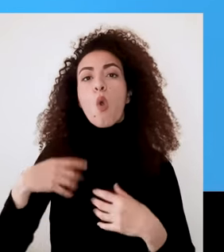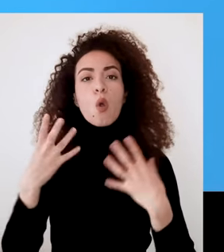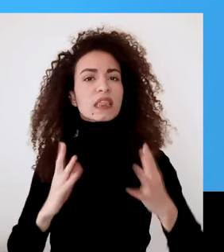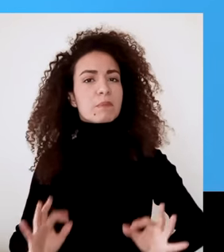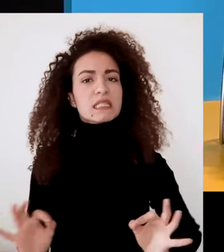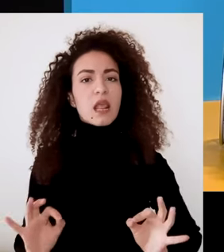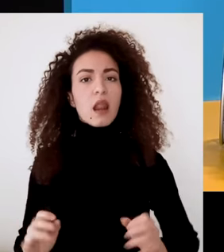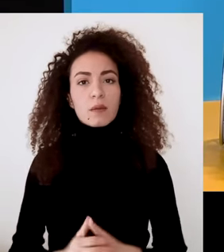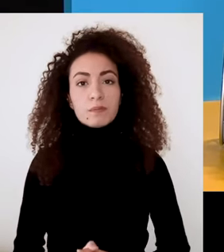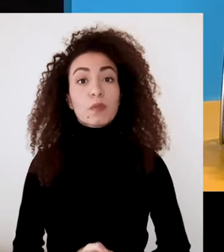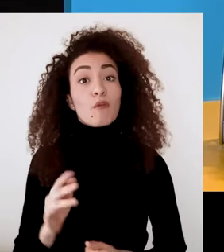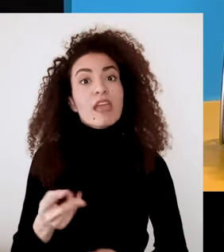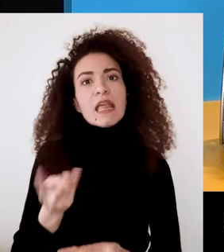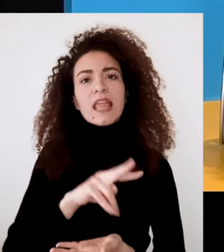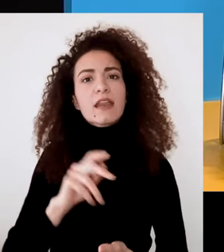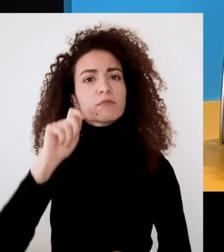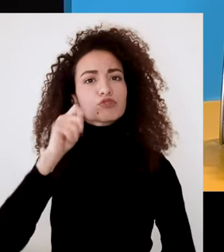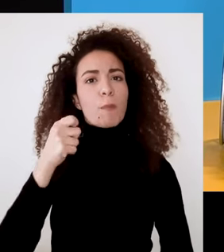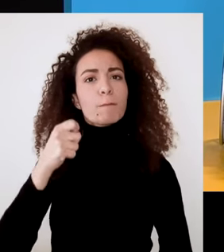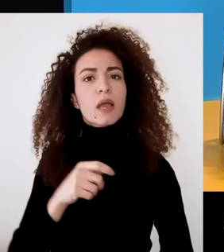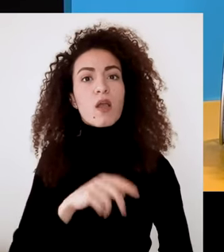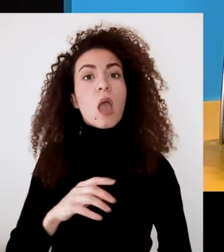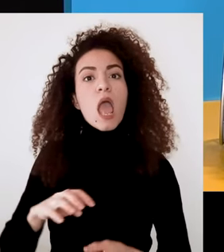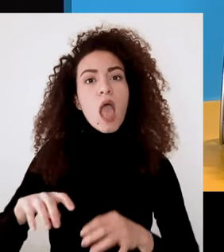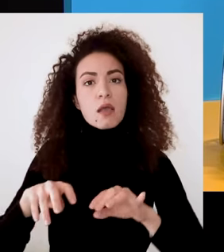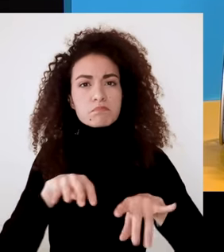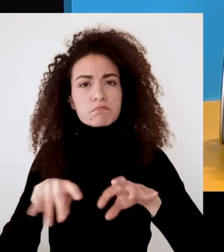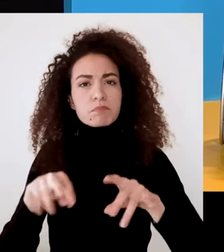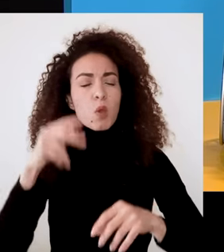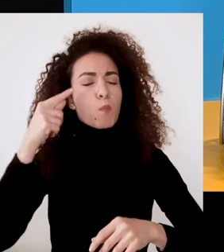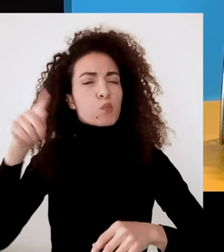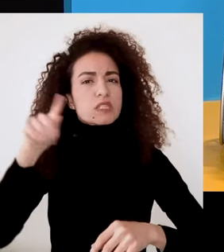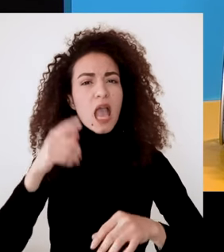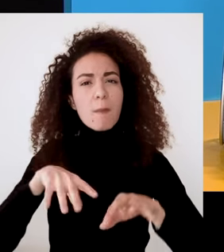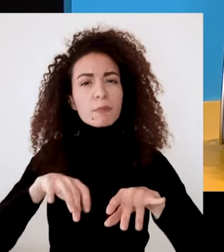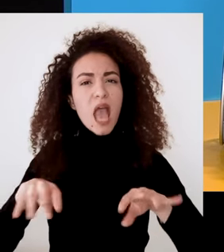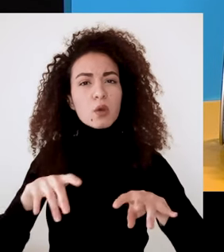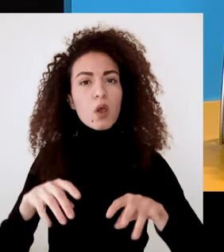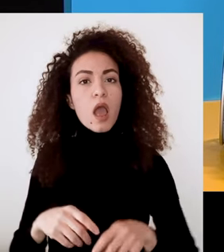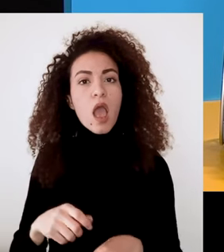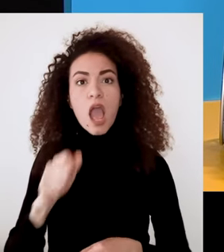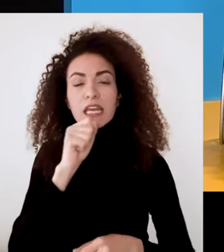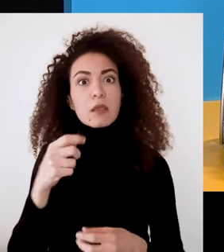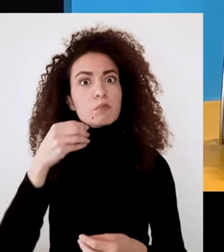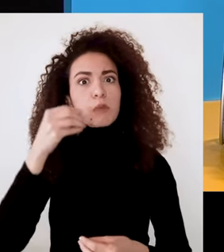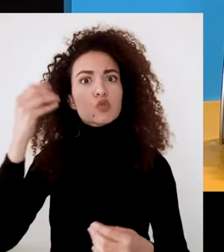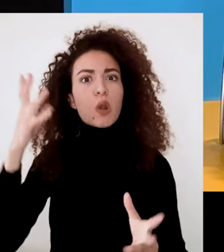كرسي متحرك وحلم الموسيقار وعازف لبيانو داريس سيمينز واللي ألف ونفذ مع زوفته دريمز آر